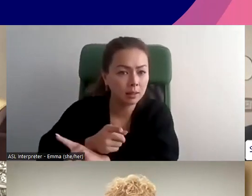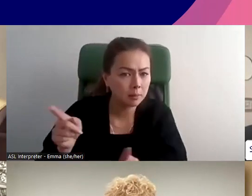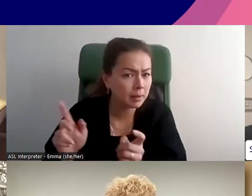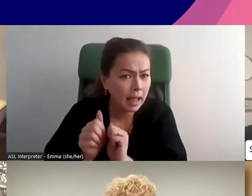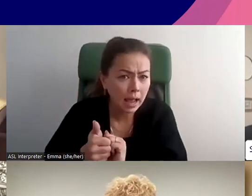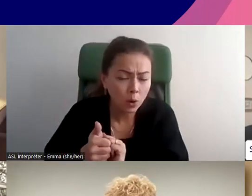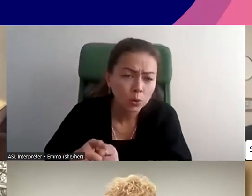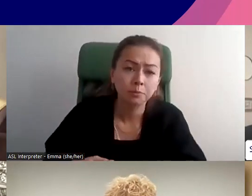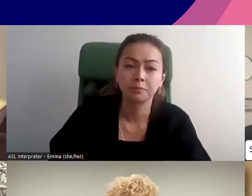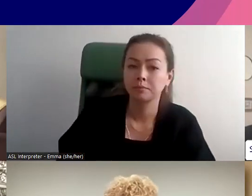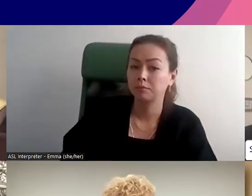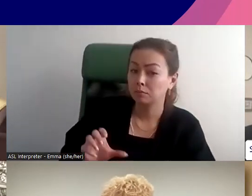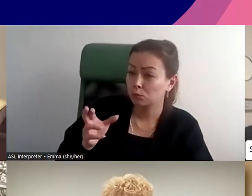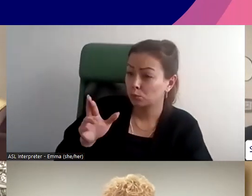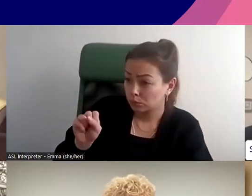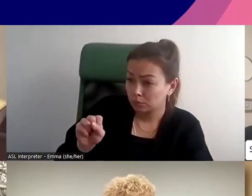Chris ou Katie, vous voulez vous lancer?